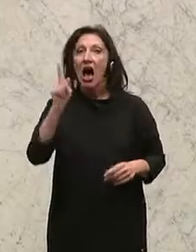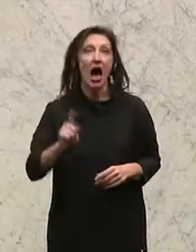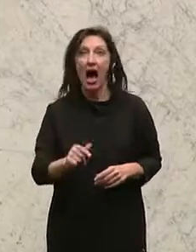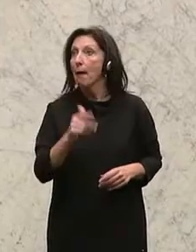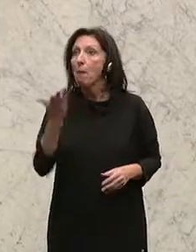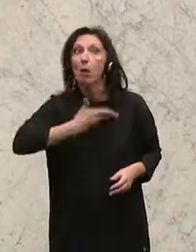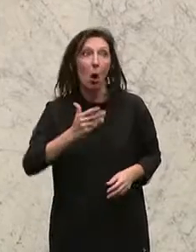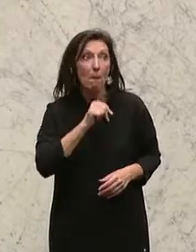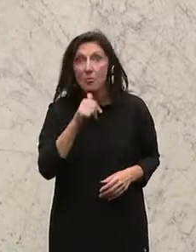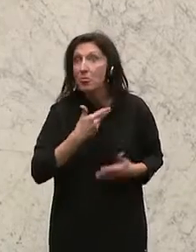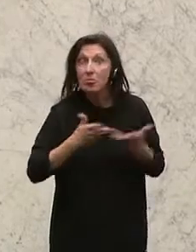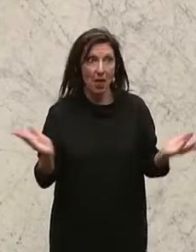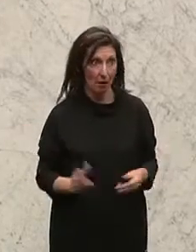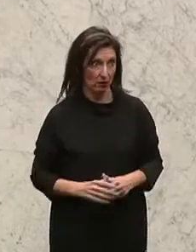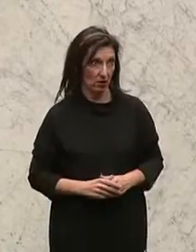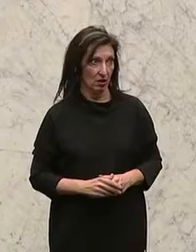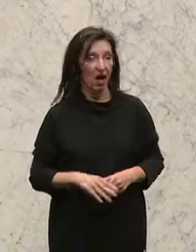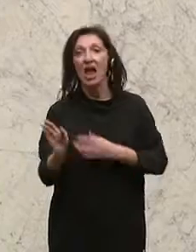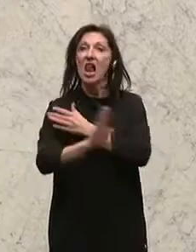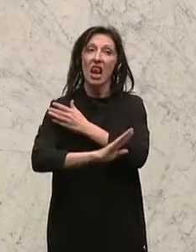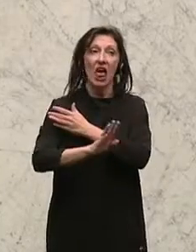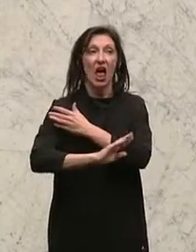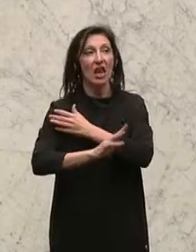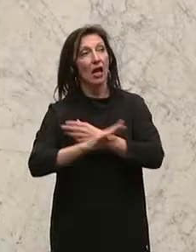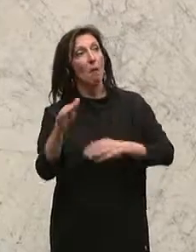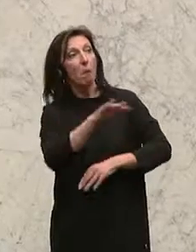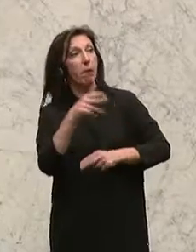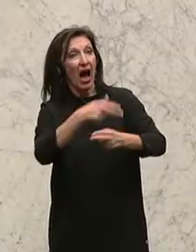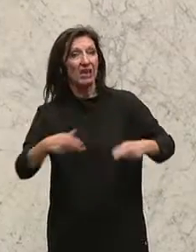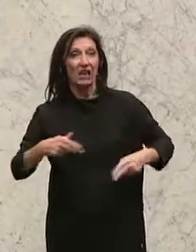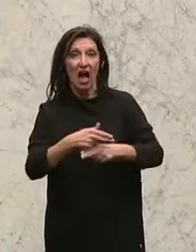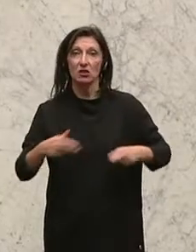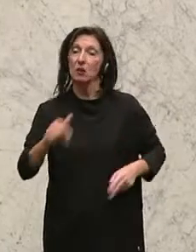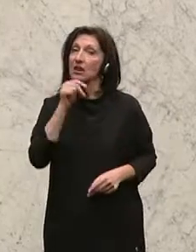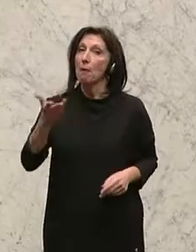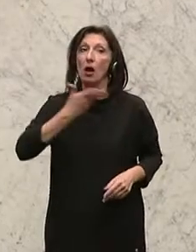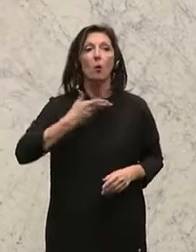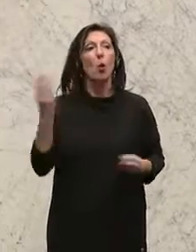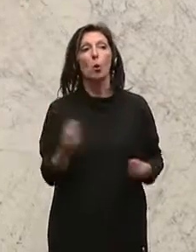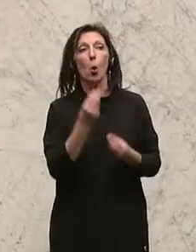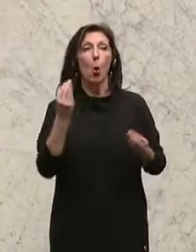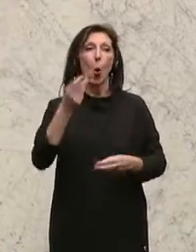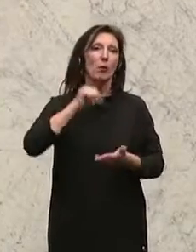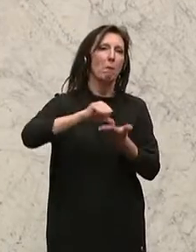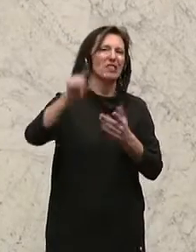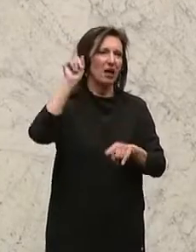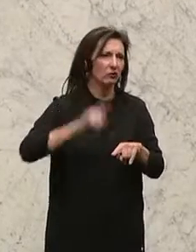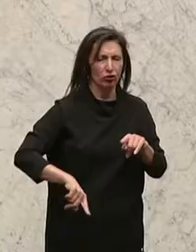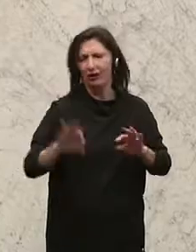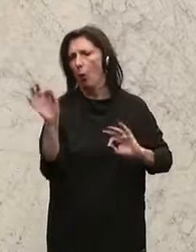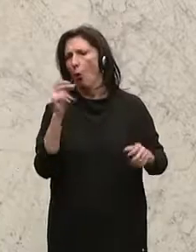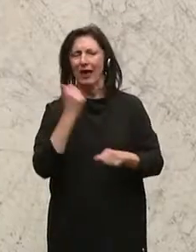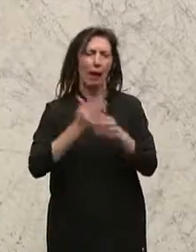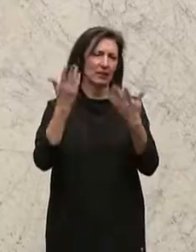keine mehr. Wir kriegen keine Lehrlinge mehr für die Gastronomie. Nicht, weil wir schlecht bezahlen. Nicht, weil wir ein schlechtes